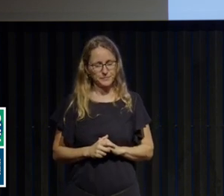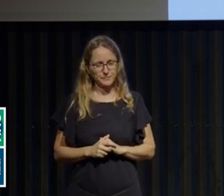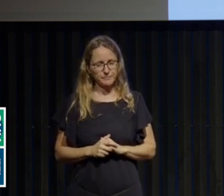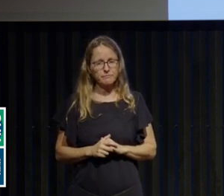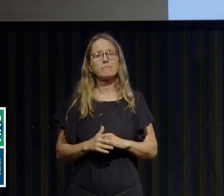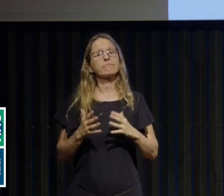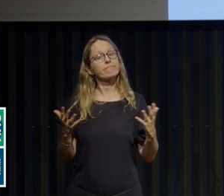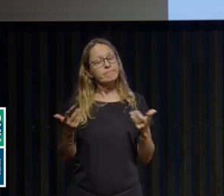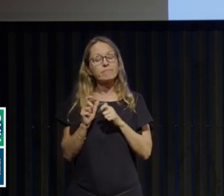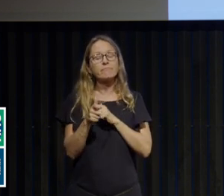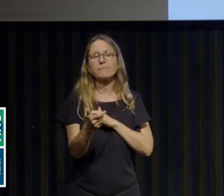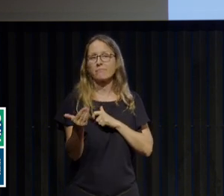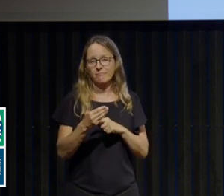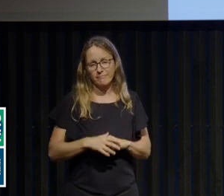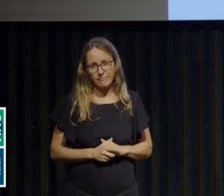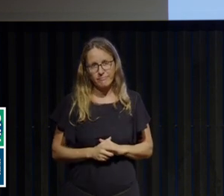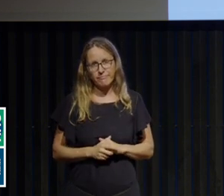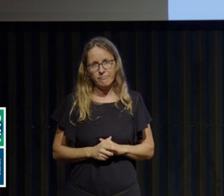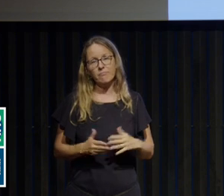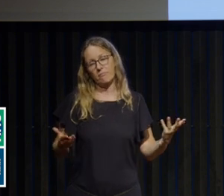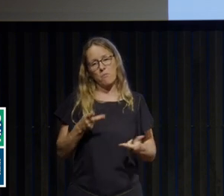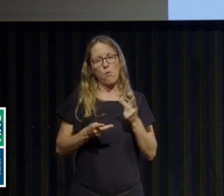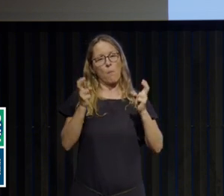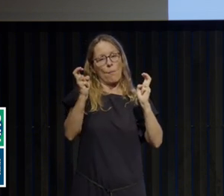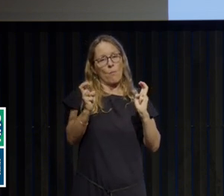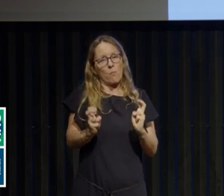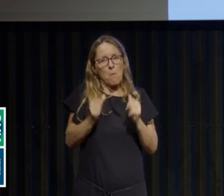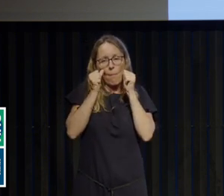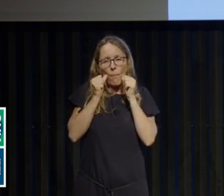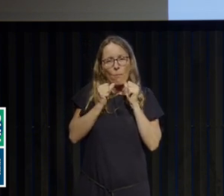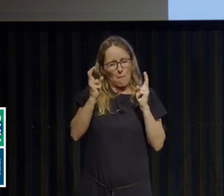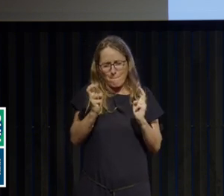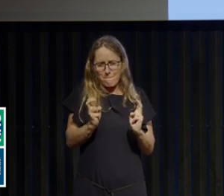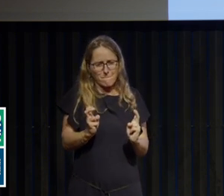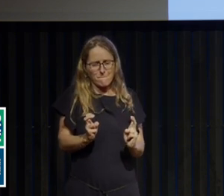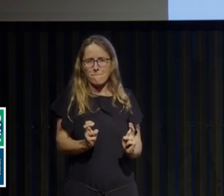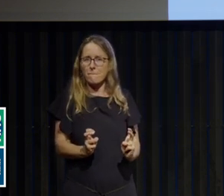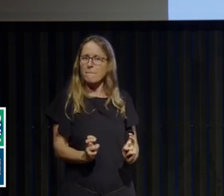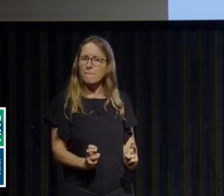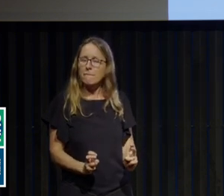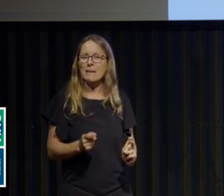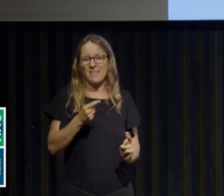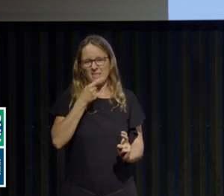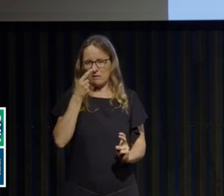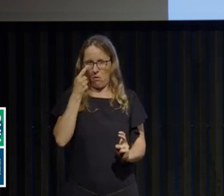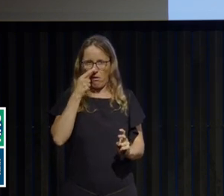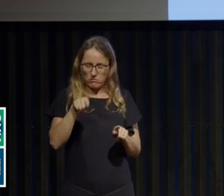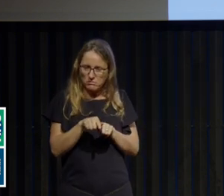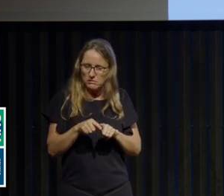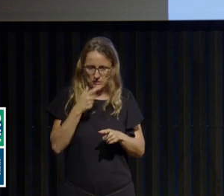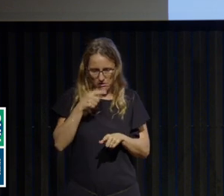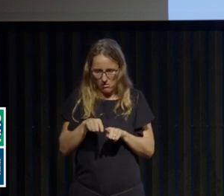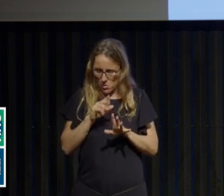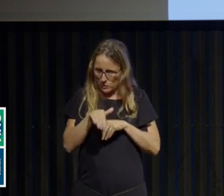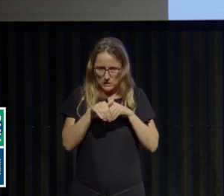Donc, la conséquence, c'est un amégrissement que rien ne paraît pouvoir arrêter, avec souvent l'impression que plus on insiste,